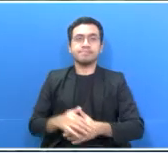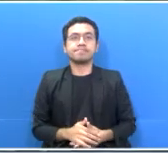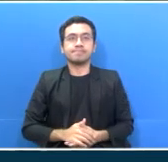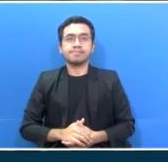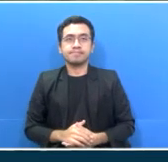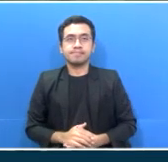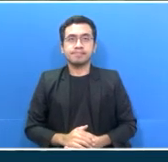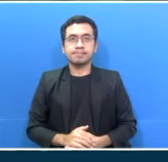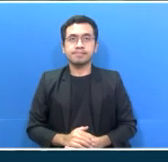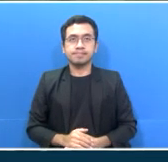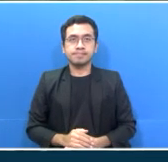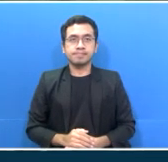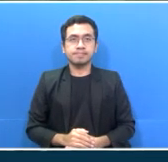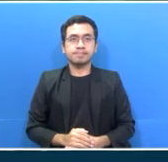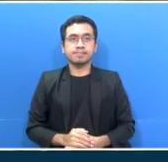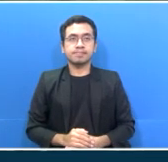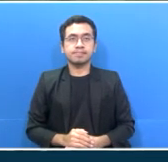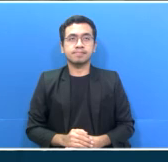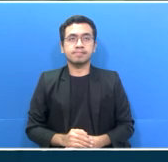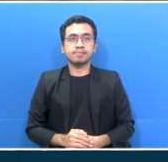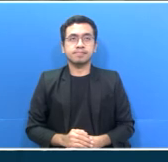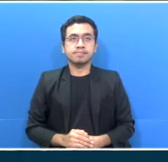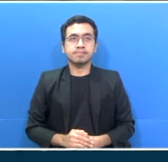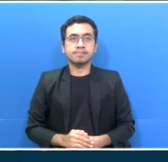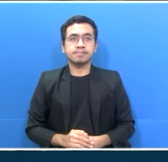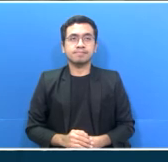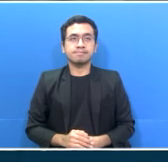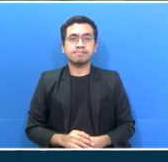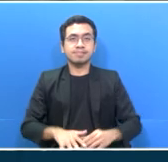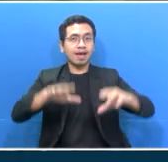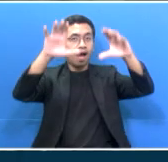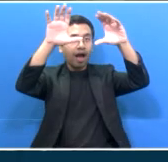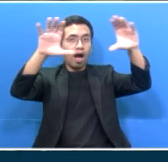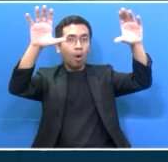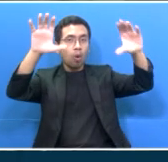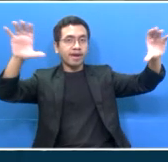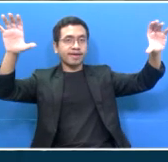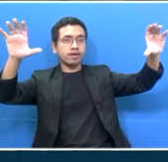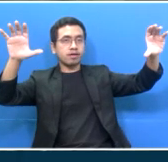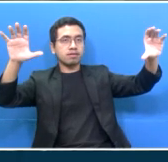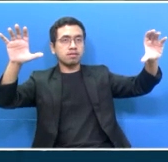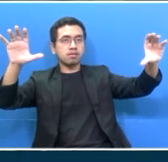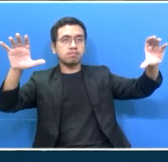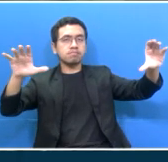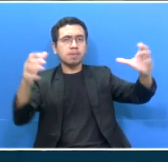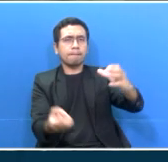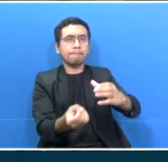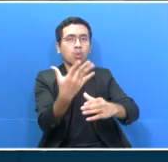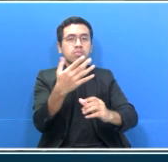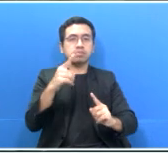Mengkonformasi sejauh mana awan panas yang terjadi tanggal 27 itu.